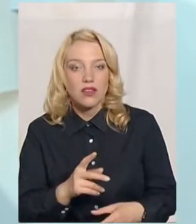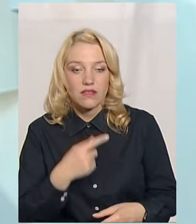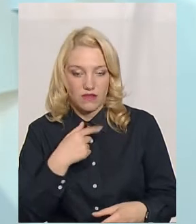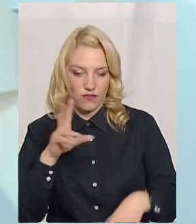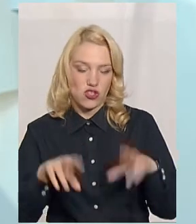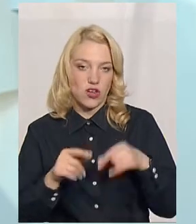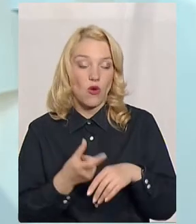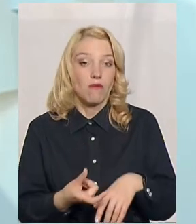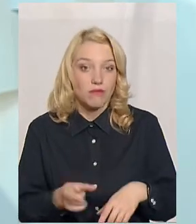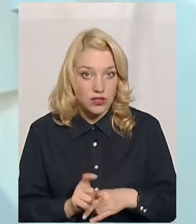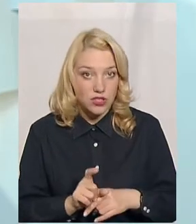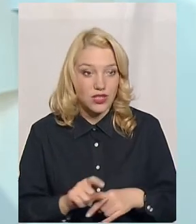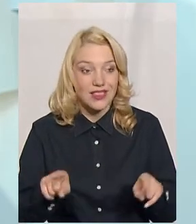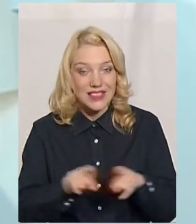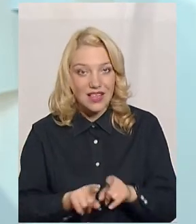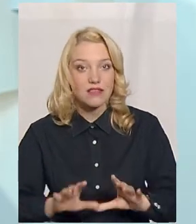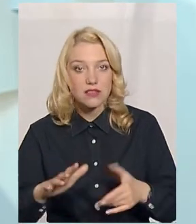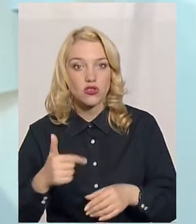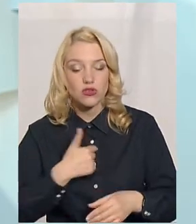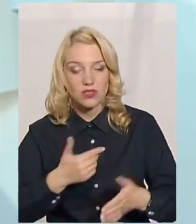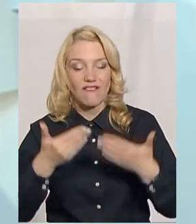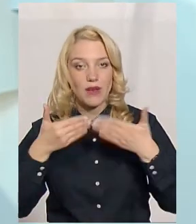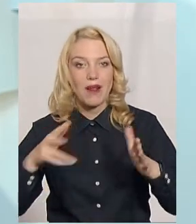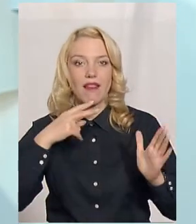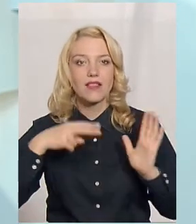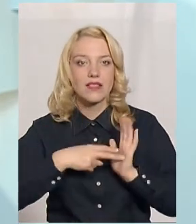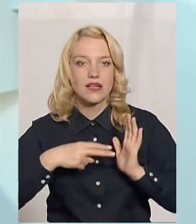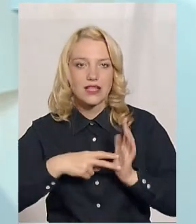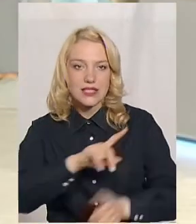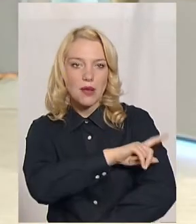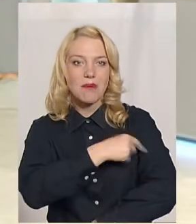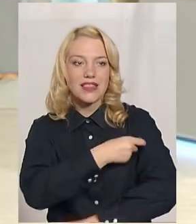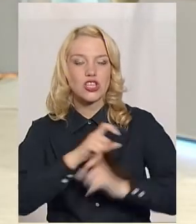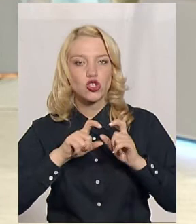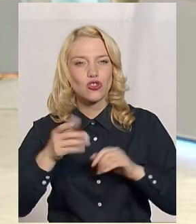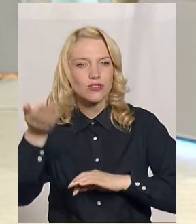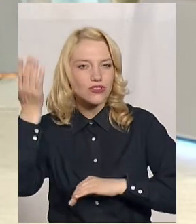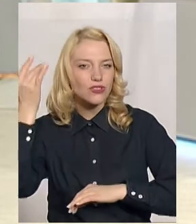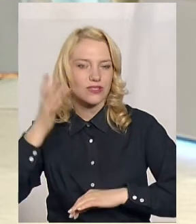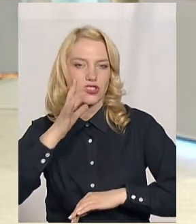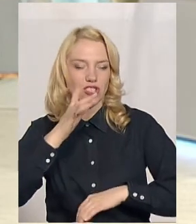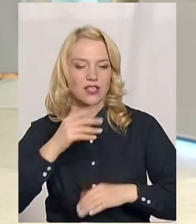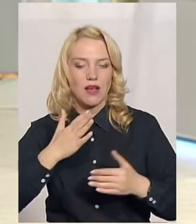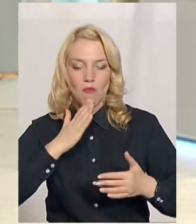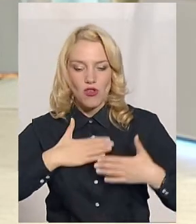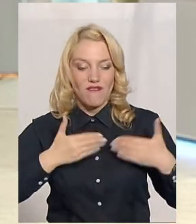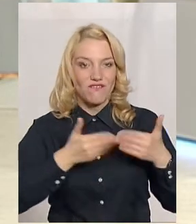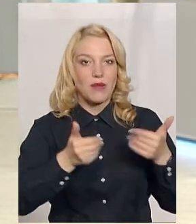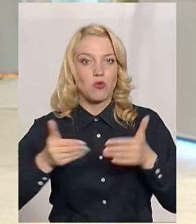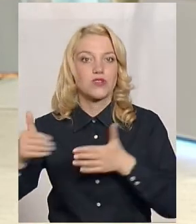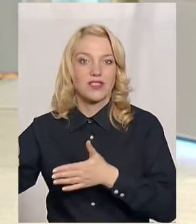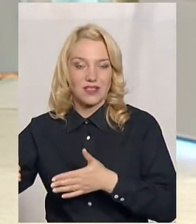більше. Так сталося, що я випускник Ленінградської медичної школи того часу. Мої випускники, однокурсники,